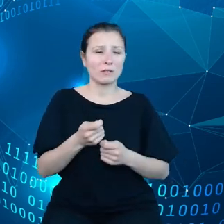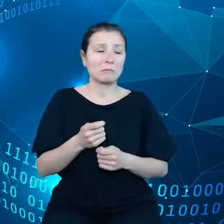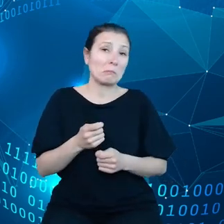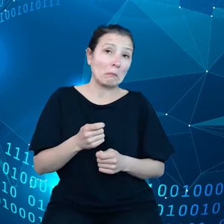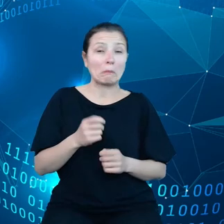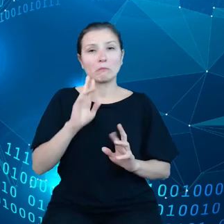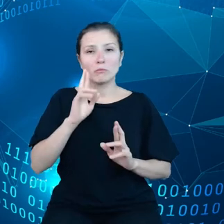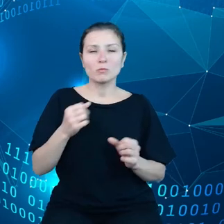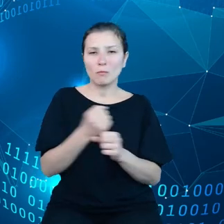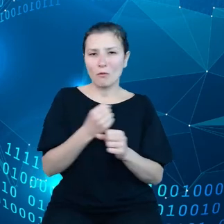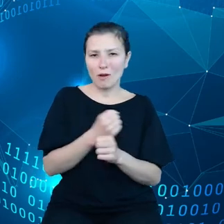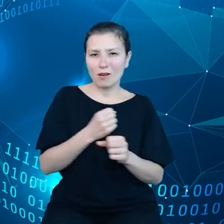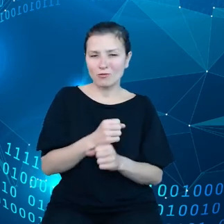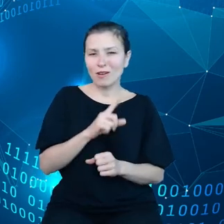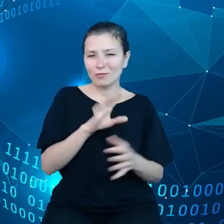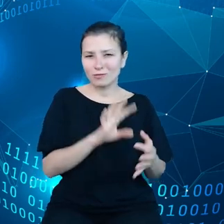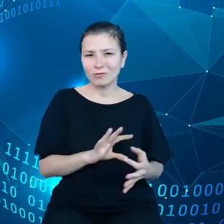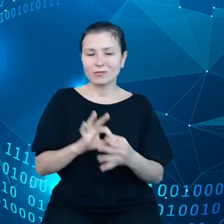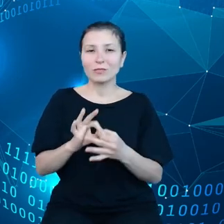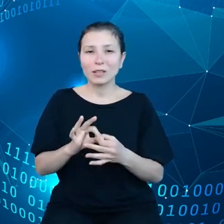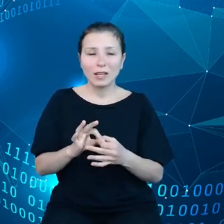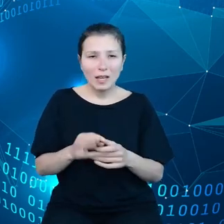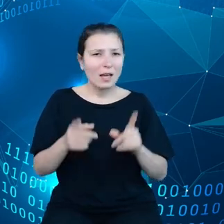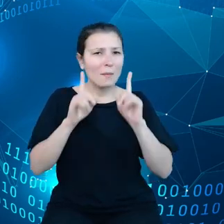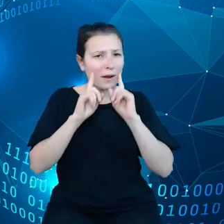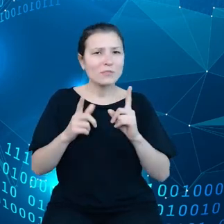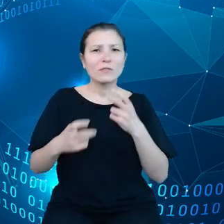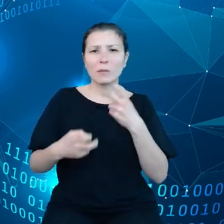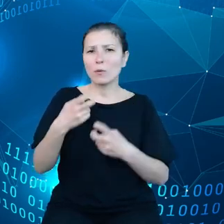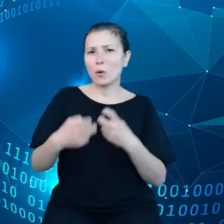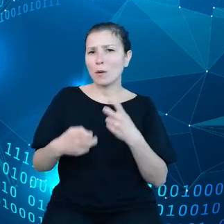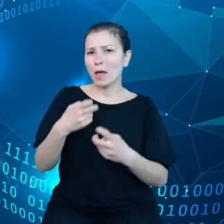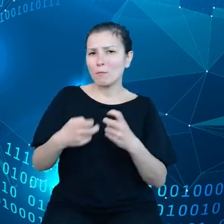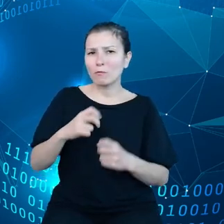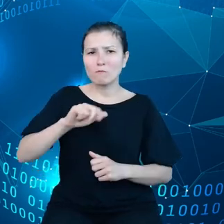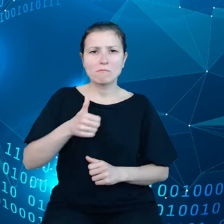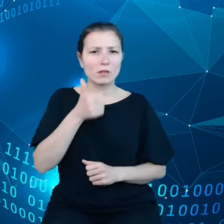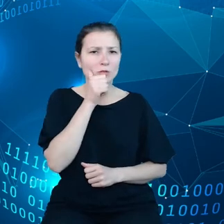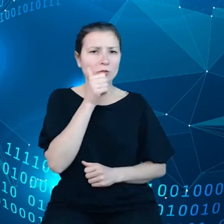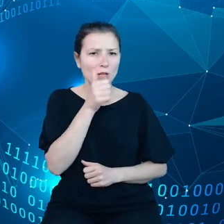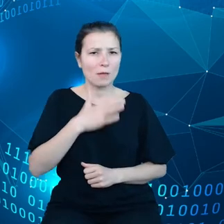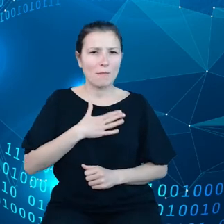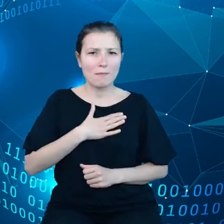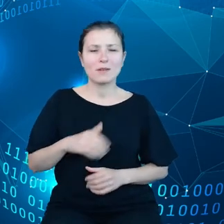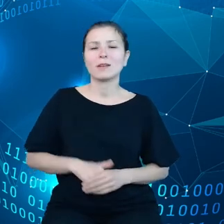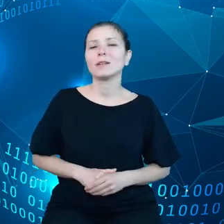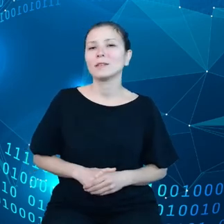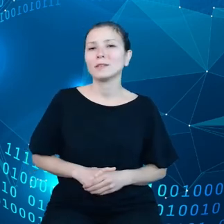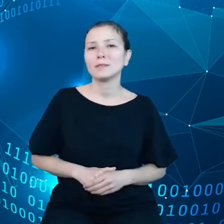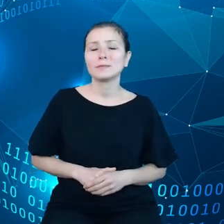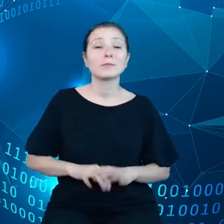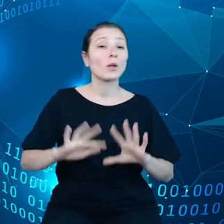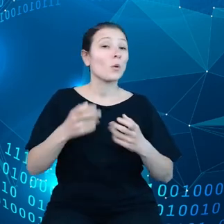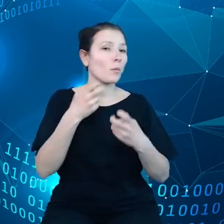one się odnoszą do realnych problemów, które codziennie mamy, czy problemów, czy